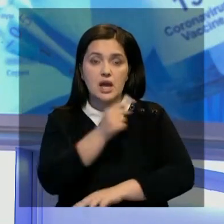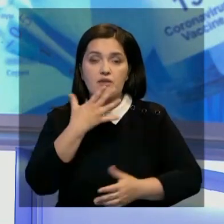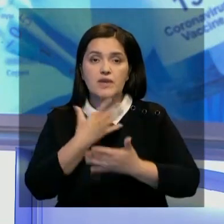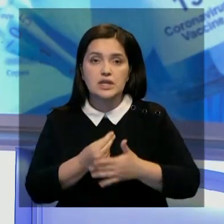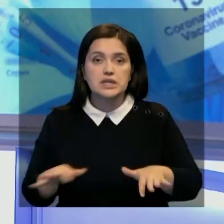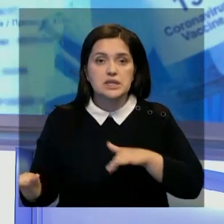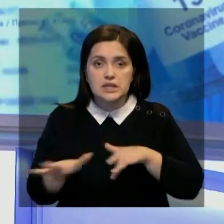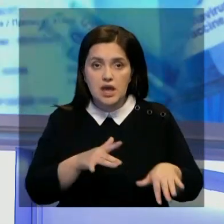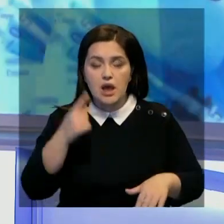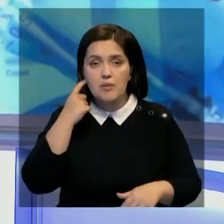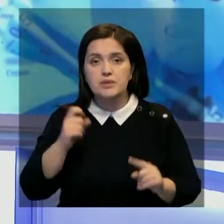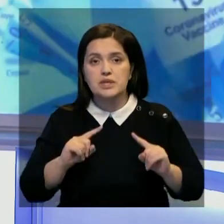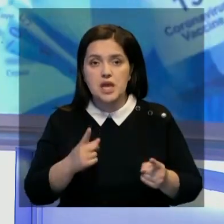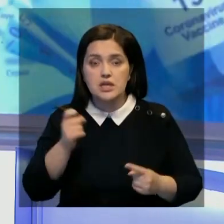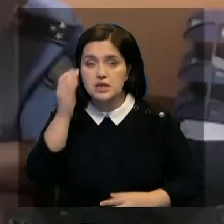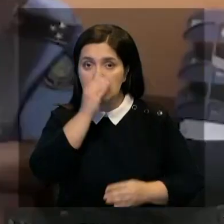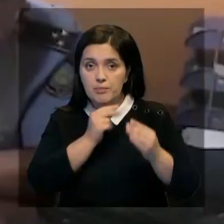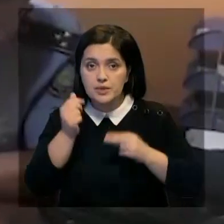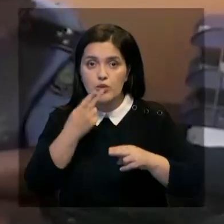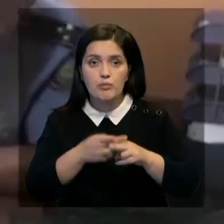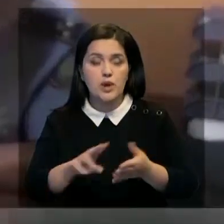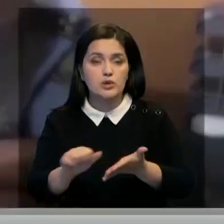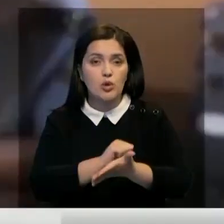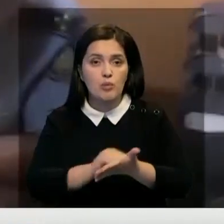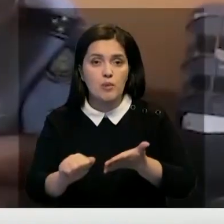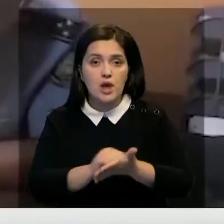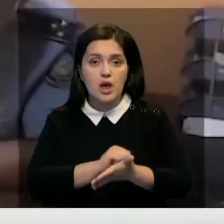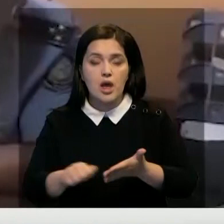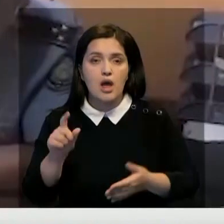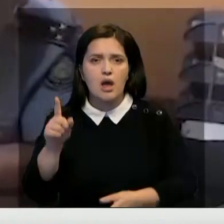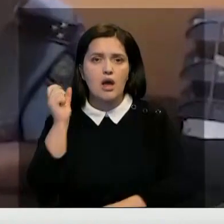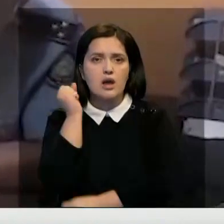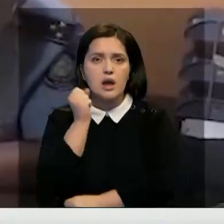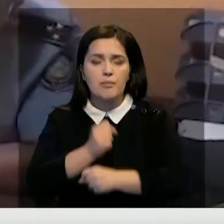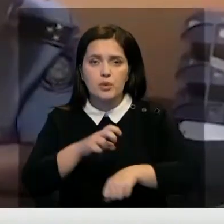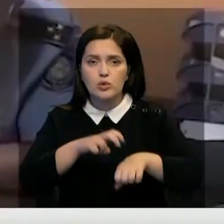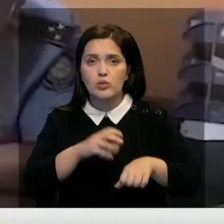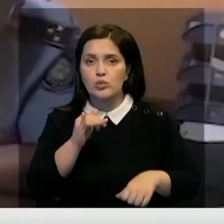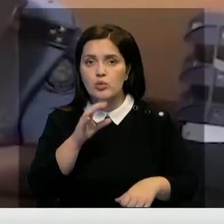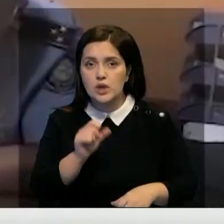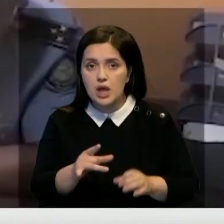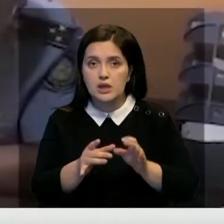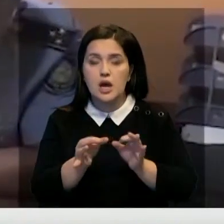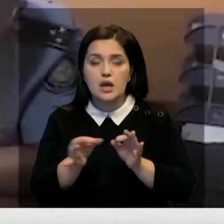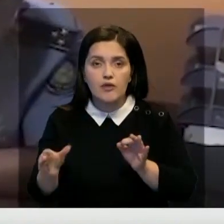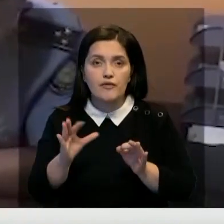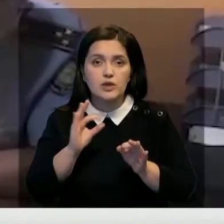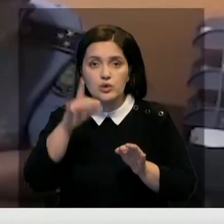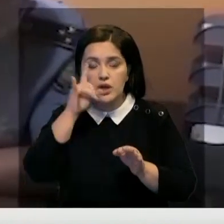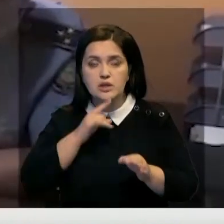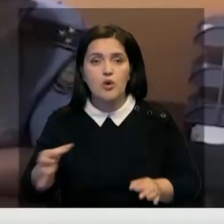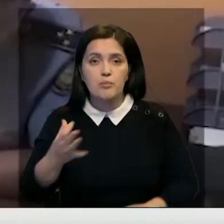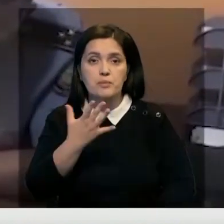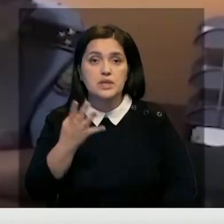Именно так свои действия объяснил задержанный за подделку актуальных документов медработник из Уландского района Восточно-Казахстанской